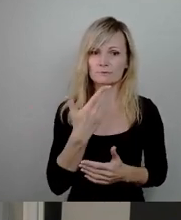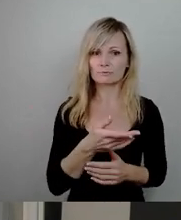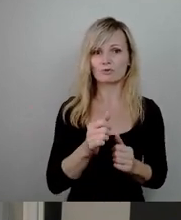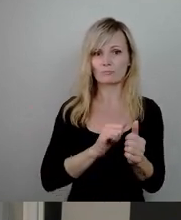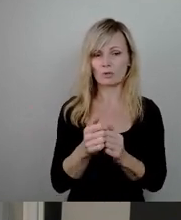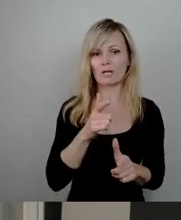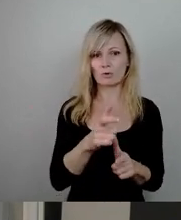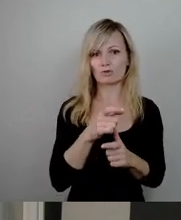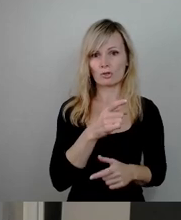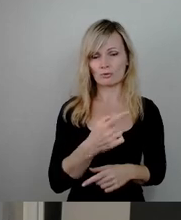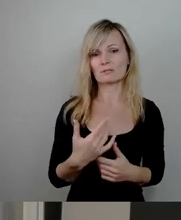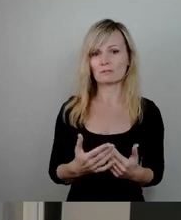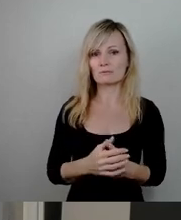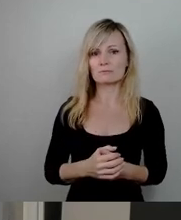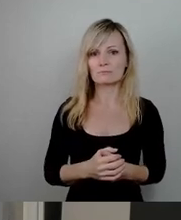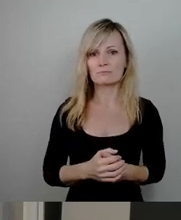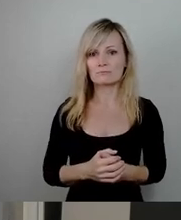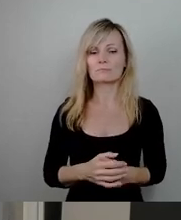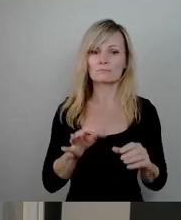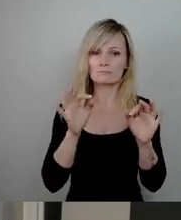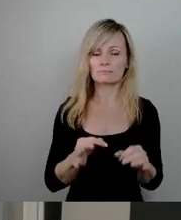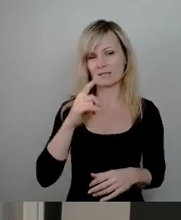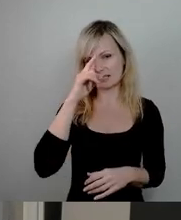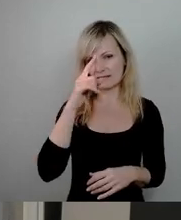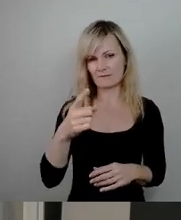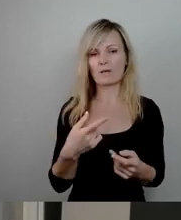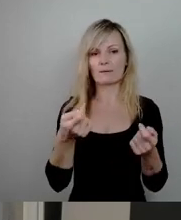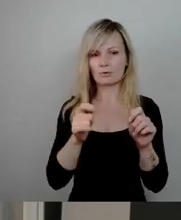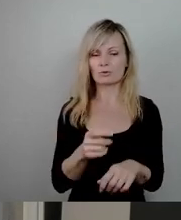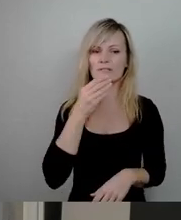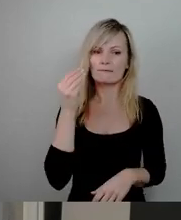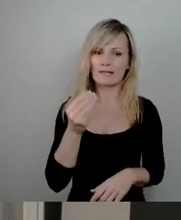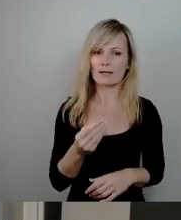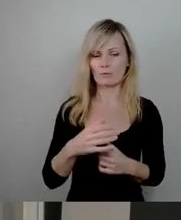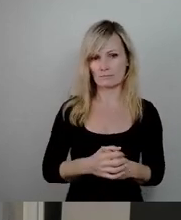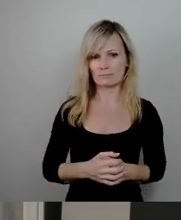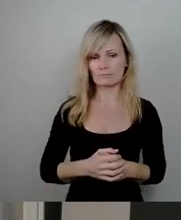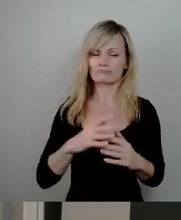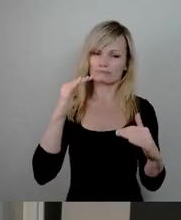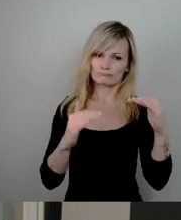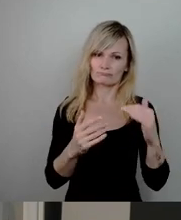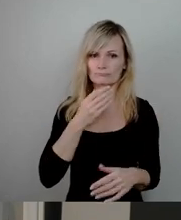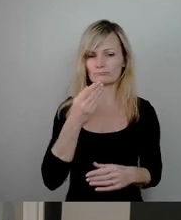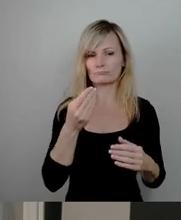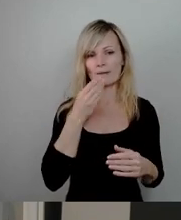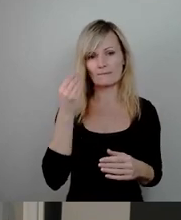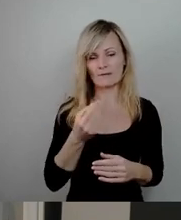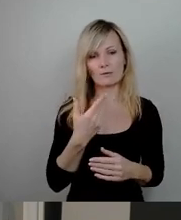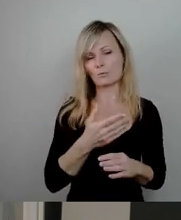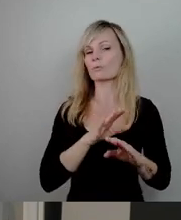sinnvollen Beschlussempfehlung, sehr ausgewogenen Beschlussempfehlung, ohne den Verhandlungen